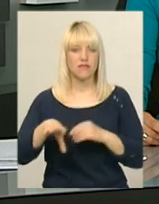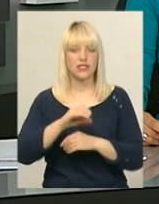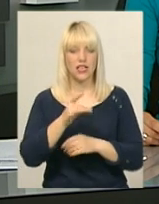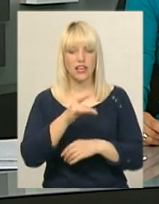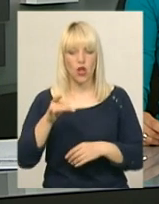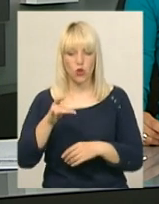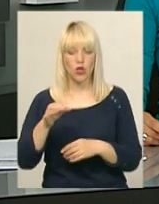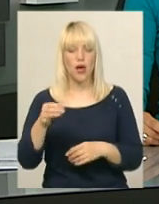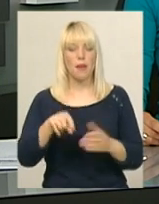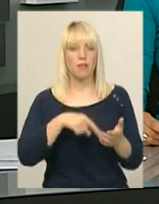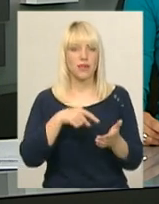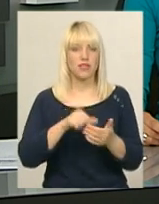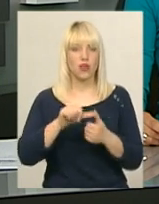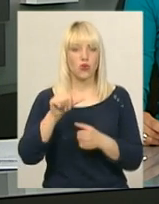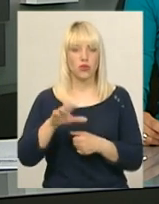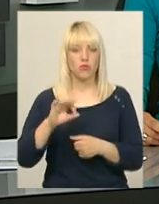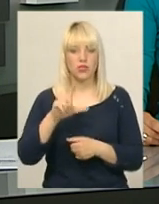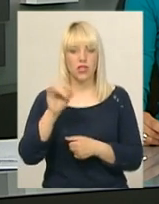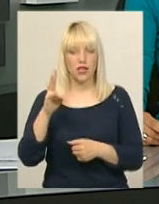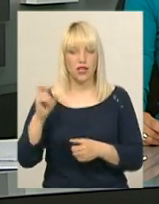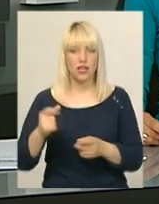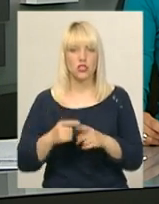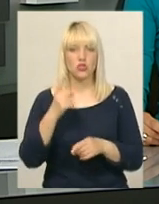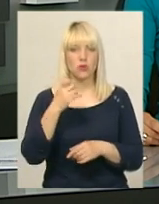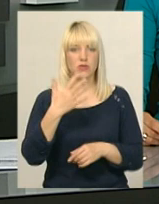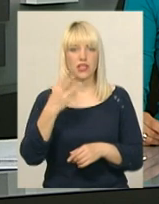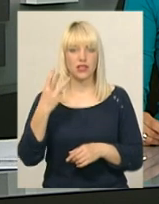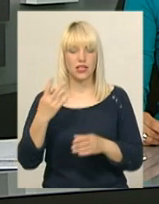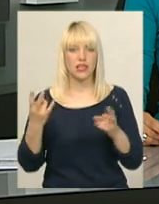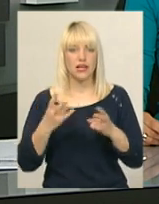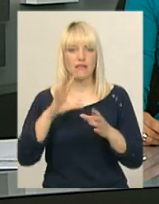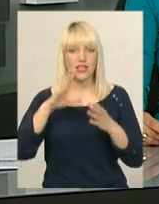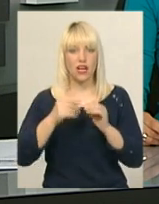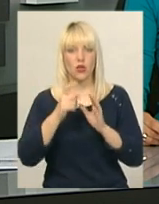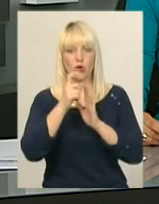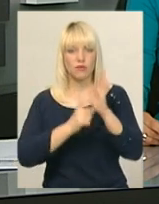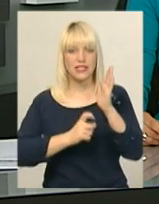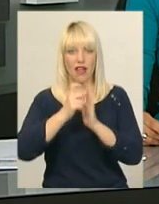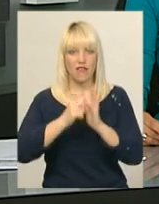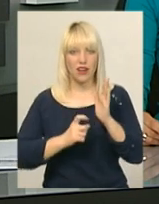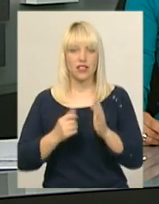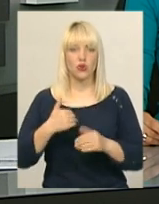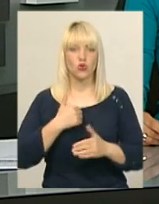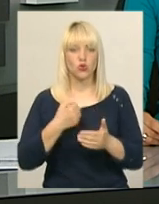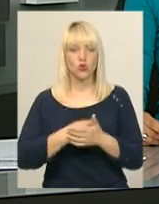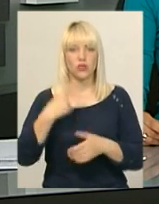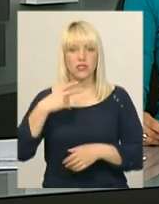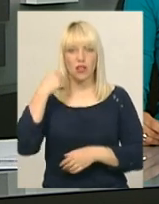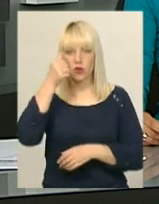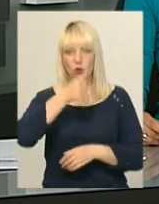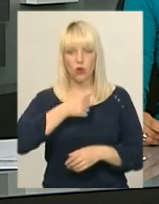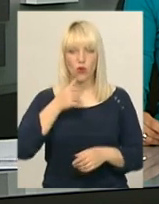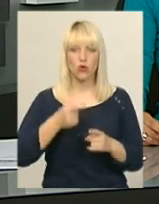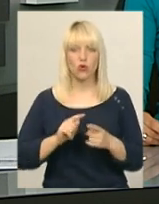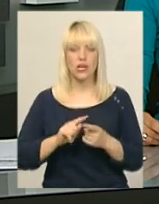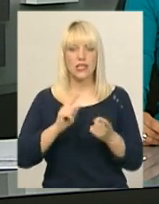Заварити там сміттєпроводи, яких загалом 153, працівники управляючих муніципальних компаній планують до 2020 року. Замість них у